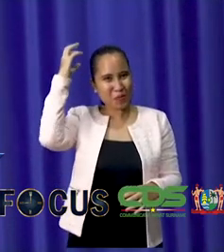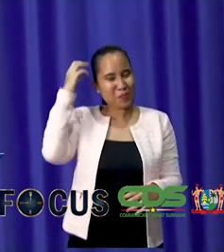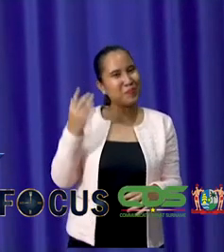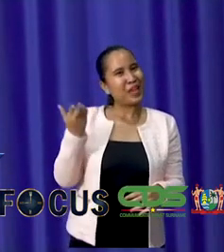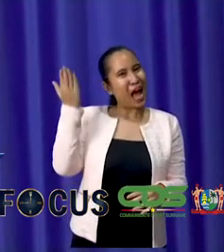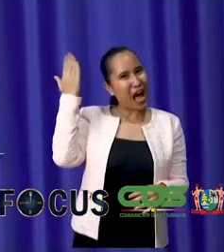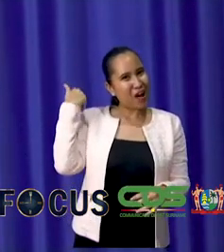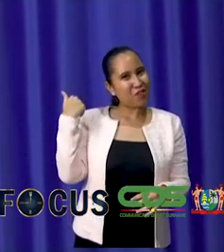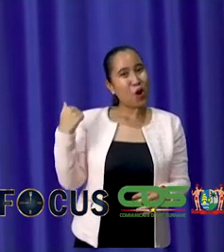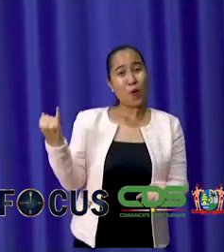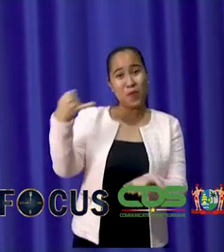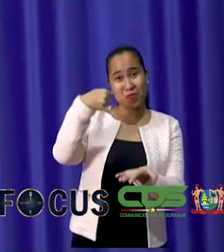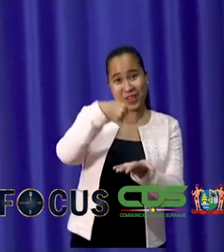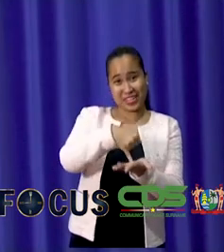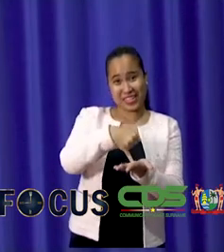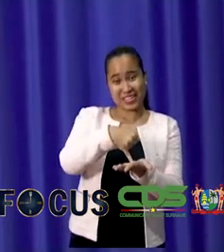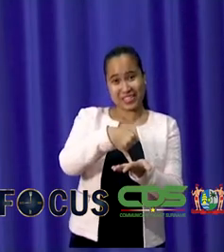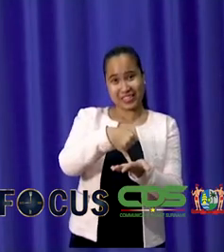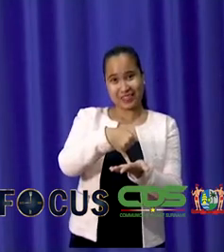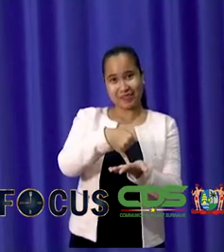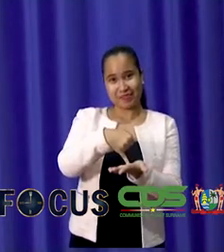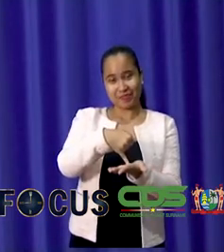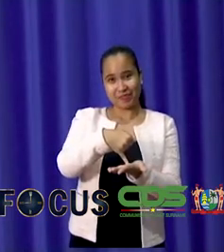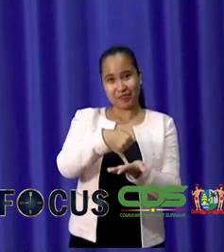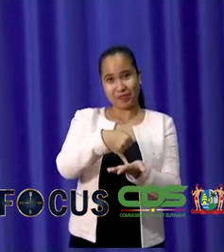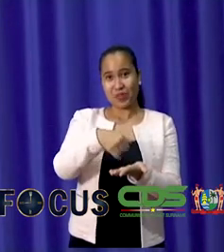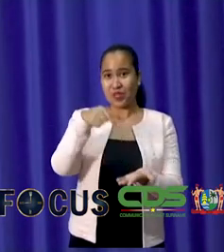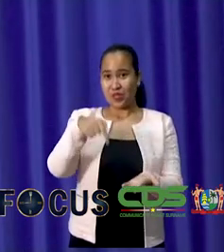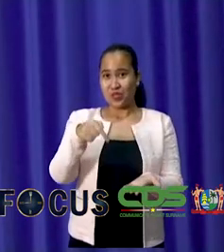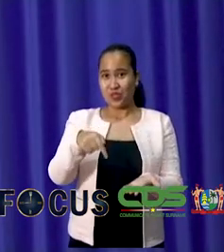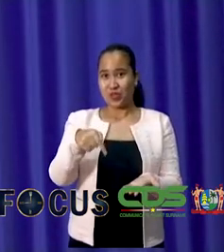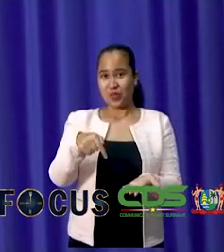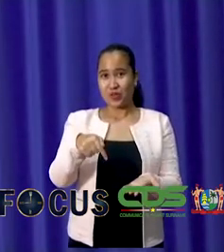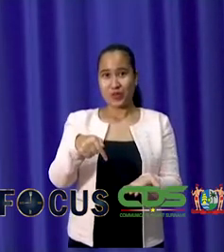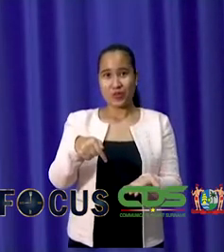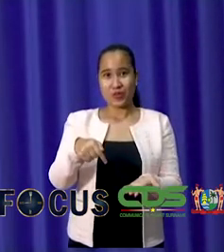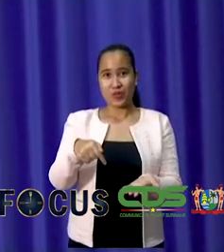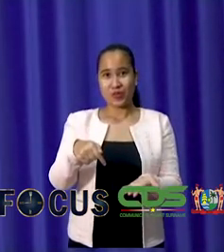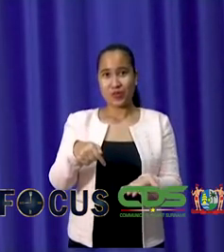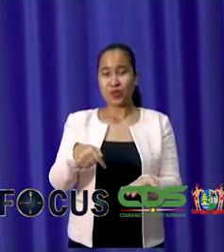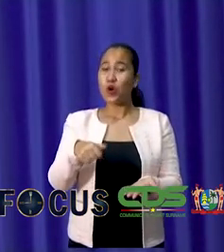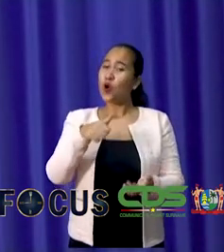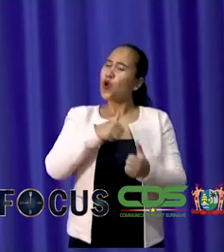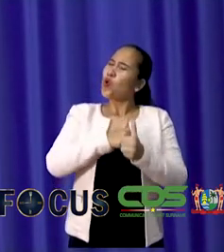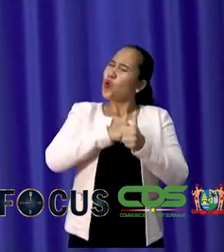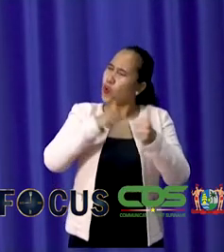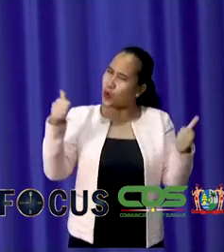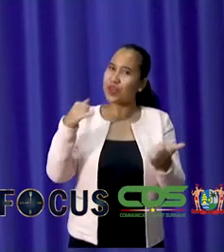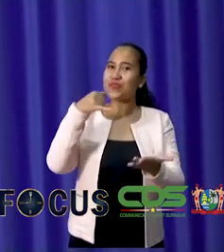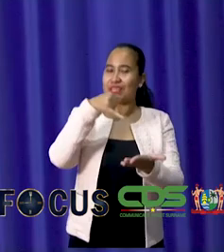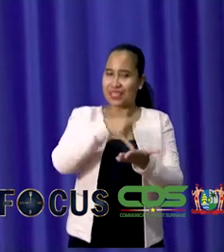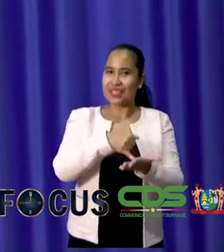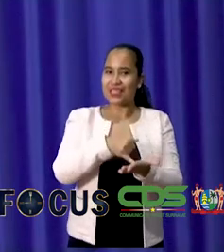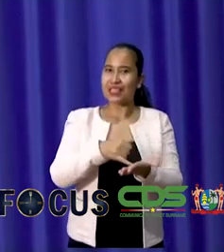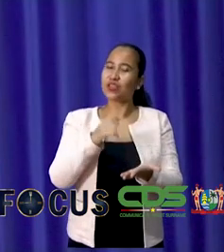afgelopen verkiezingen vrijwel vlekkeloze verkiezingen hebben gehad in Surinale.